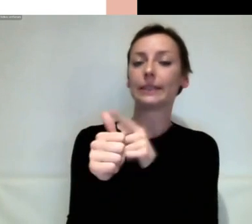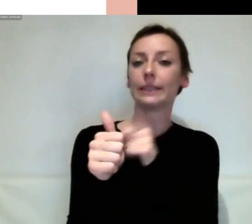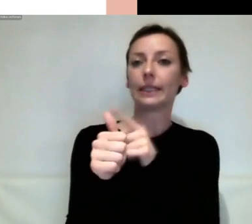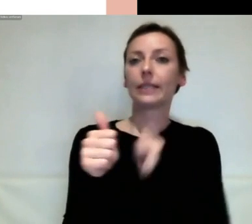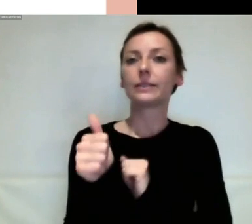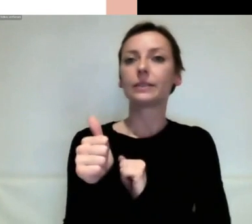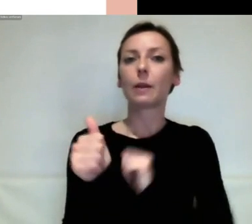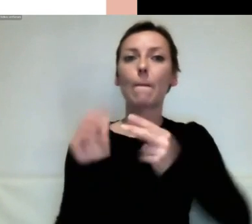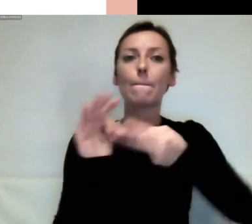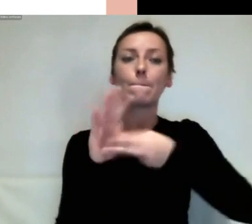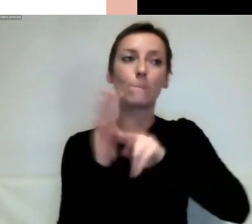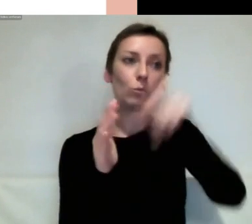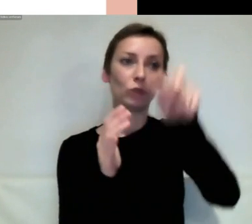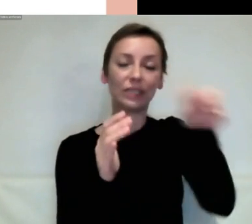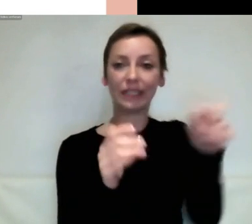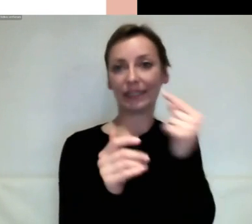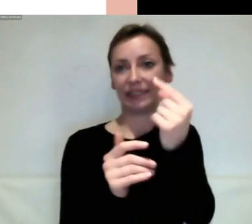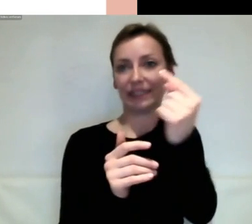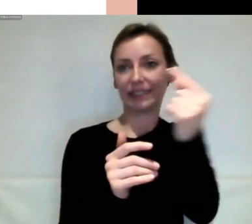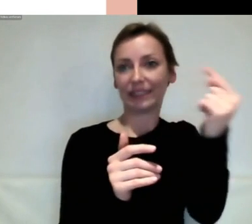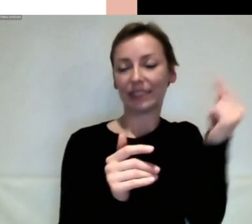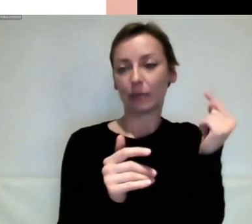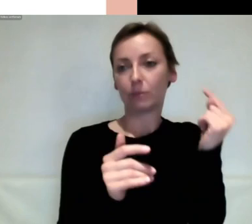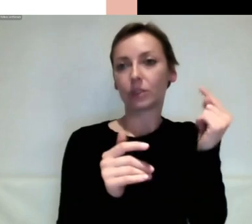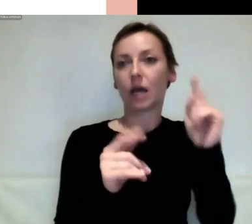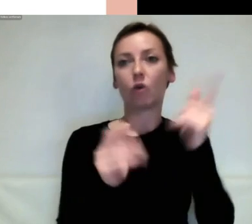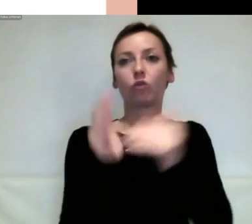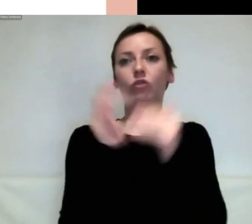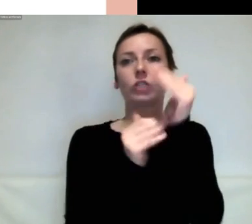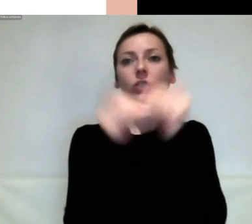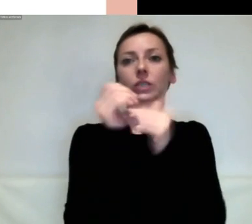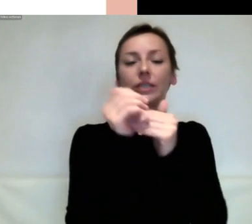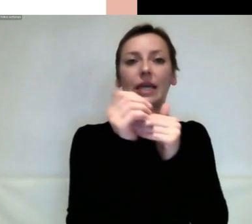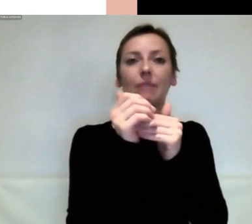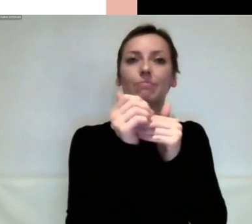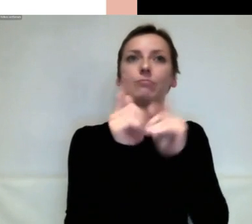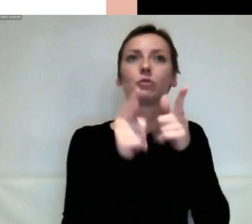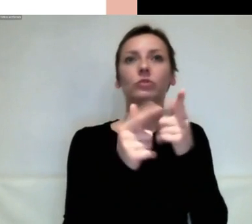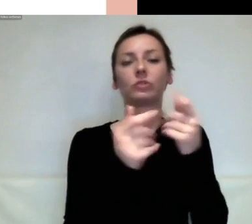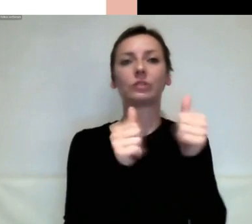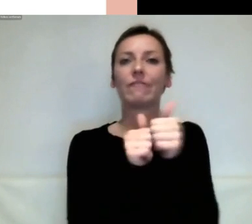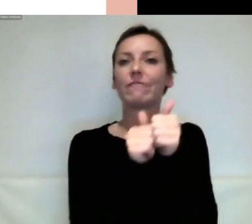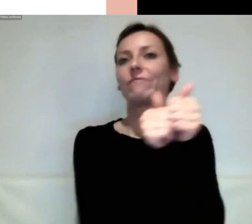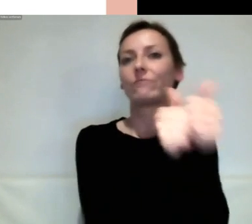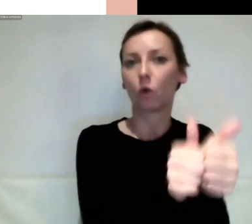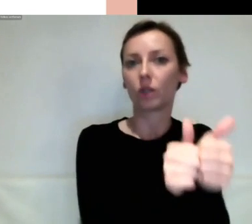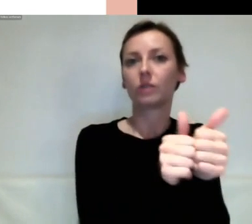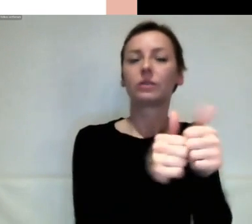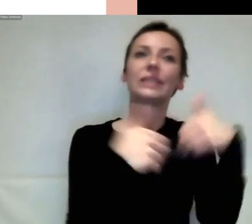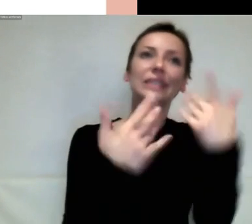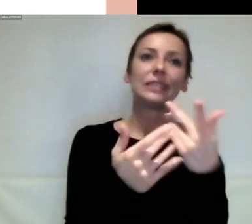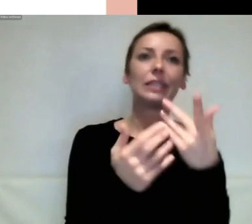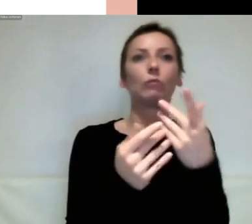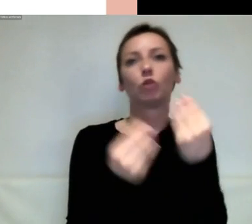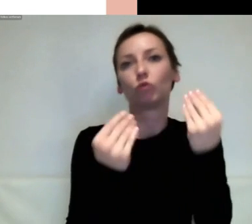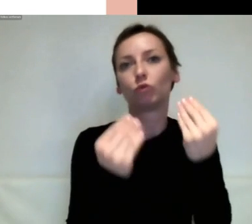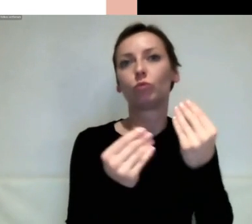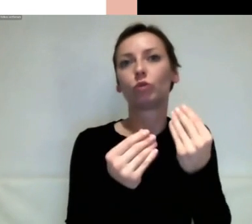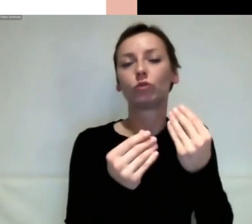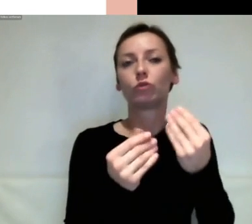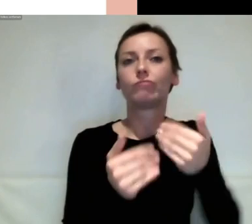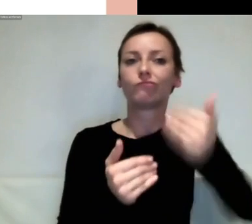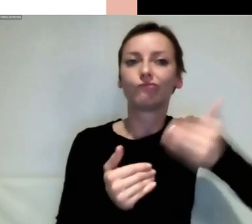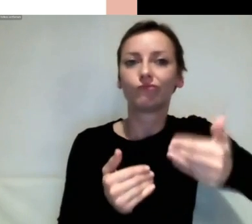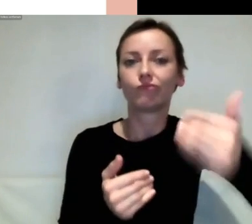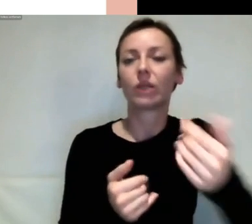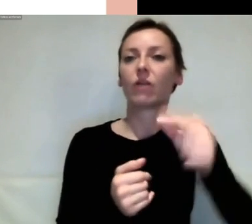PolitikerInnen unterliegen natürlich einem starken systemischen Zwang, sich an Wahlen zu orientieren. Das ist ja auch gut so in vielerlei Hinsicht und ist auch der Kern